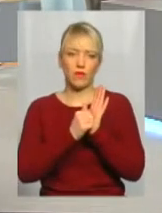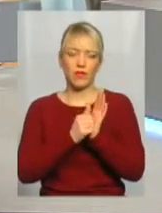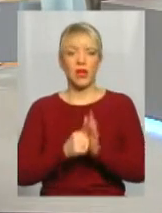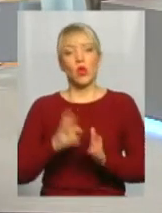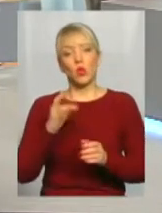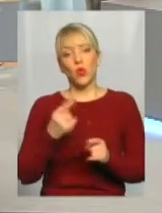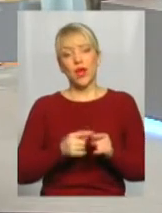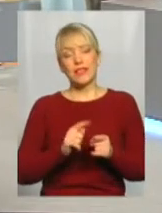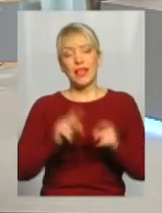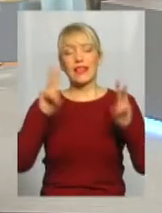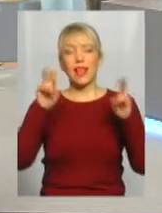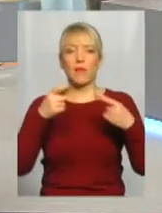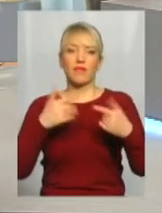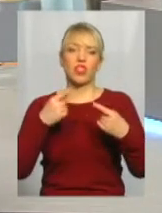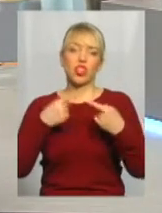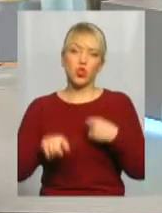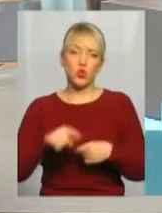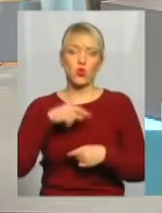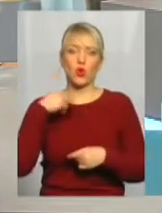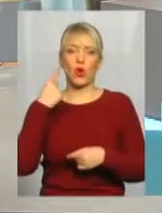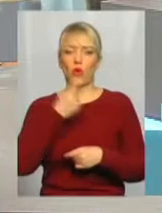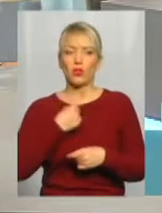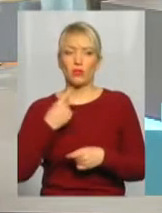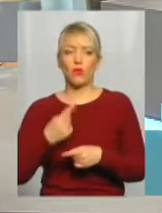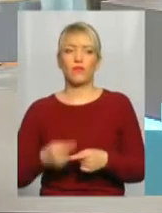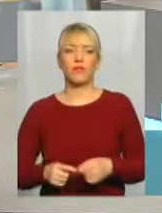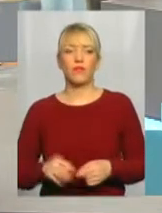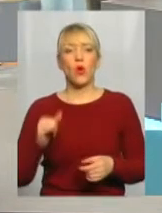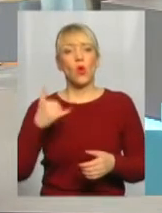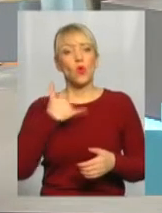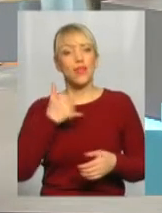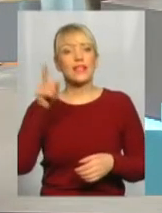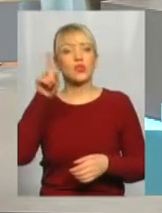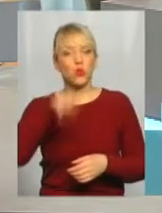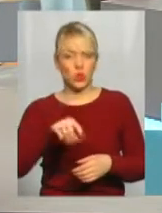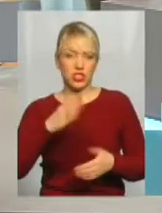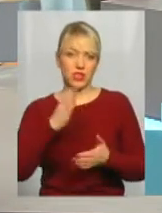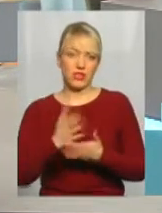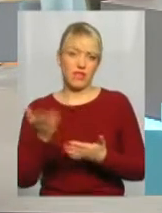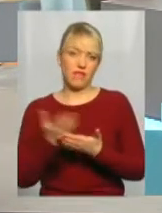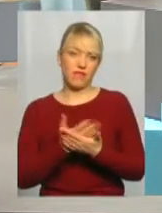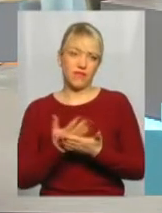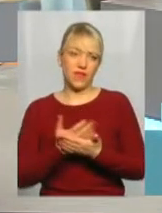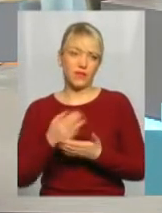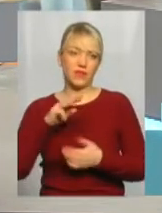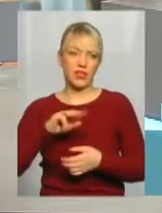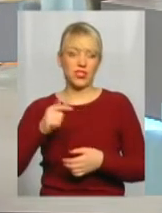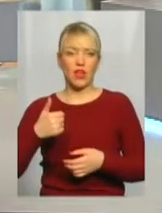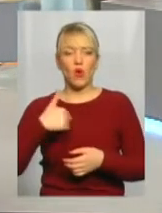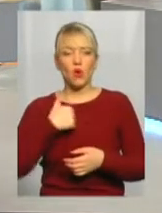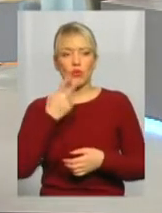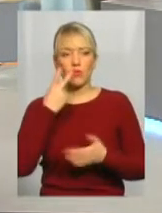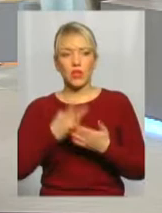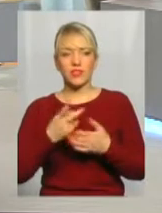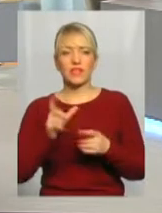тема іншої розмови. Тарас Шевченко на поділля. У нас і фільм, до речі, є. Ось, дуже хочеться показати фрагмент цього фільма,